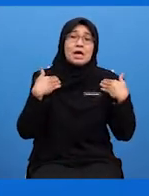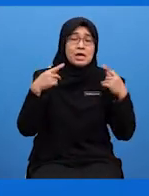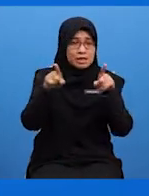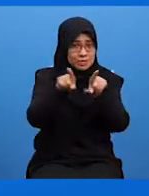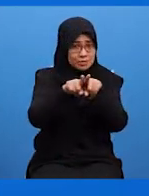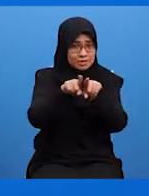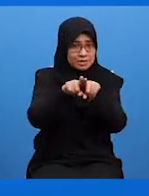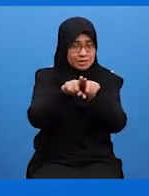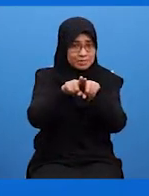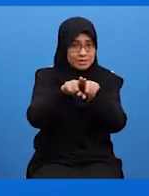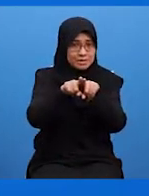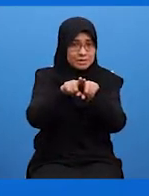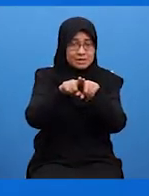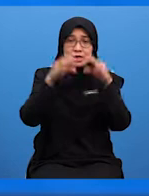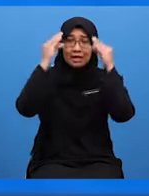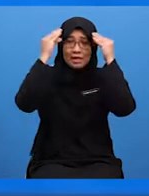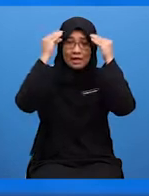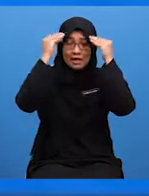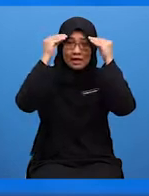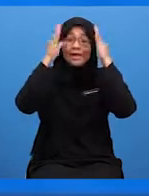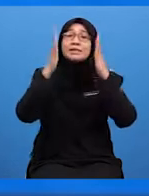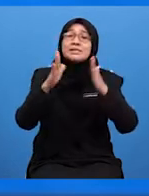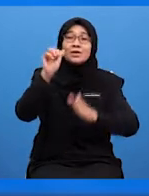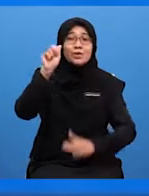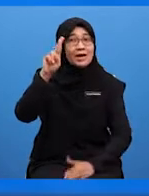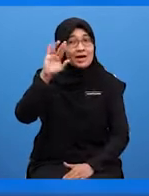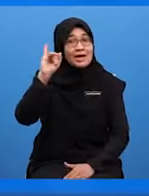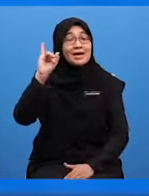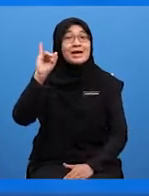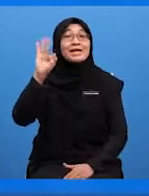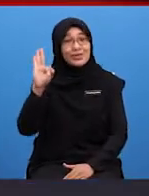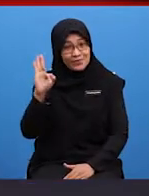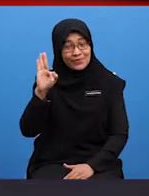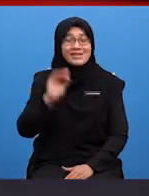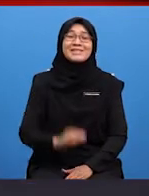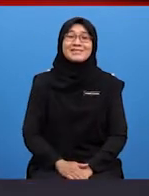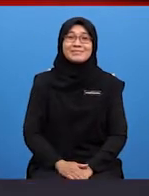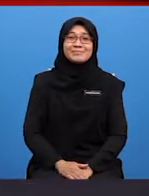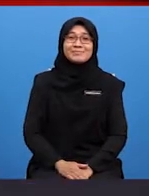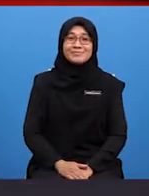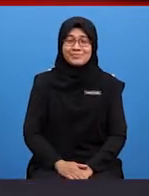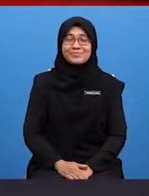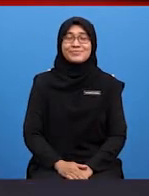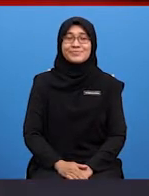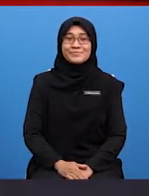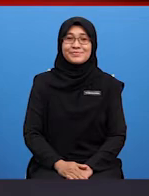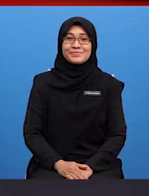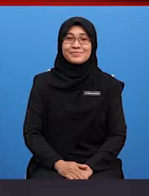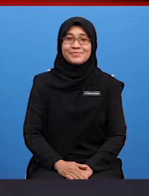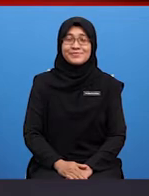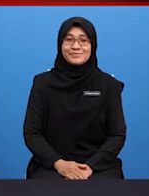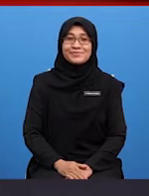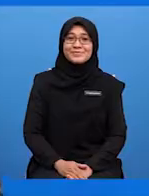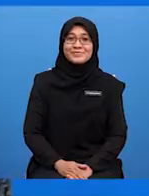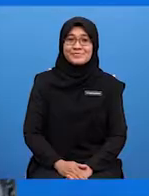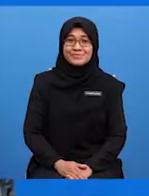batik lawa yang amat pada hari ini Apa khabar Cikgu Dons? Ya, apa baik Cikgu Dons Apa khabar Cikgu Dons? Sangat sihat Alhamdulillah Kita ceria-ceria hari